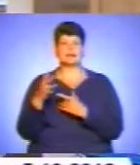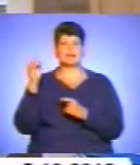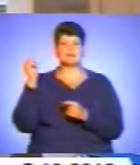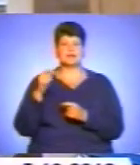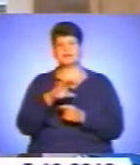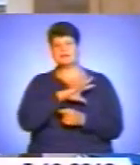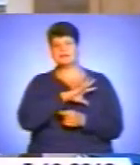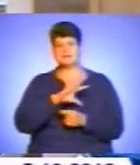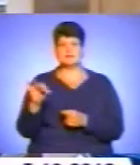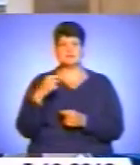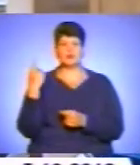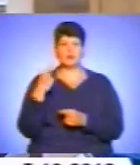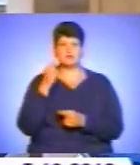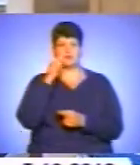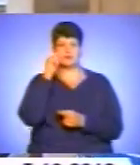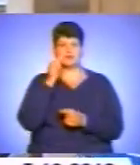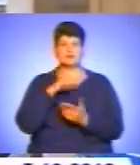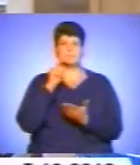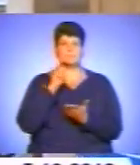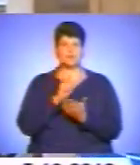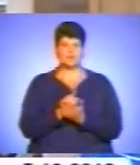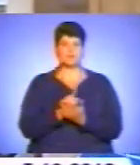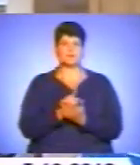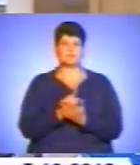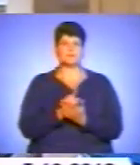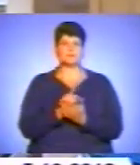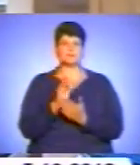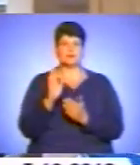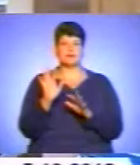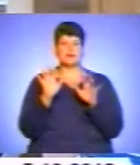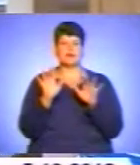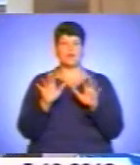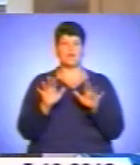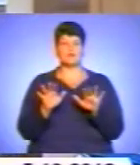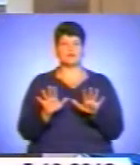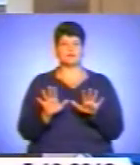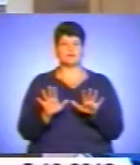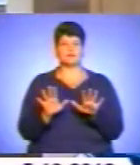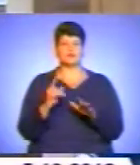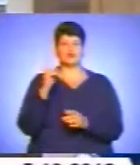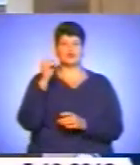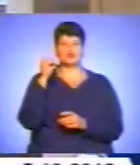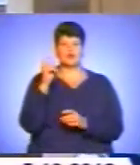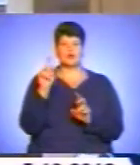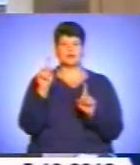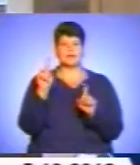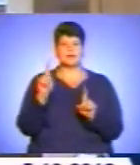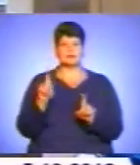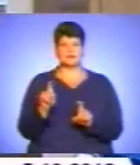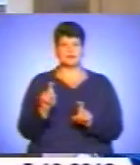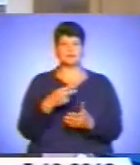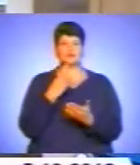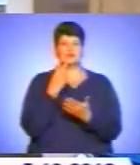усіх областей України, повинні скласти на комп'ютері 100 тестів і також